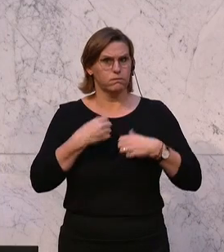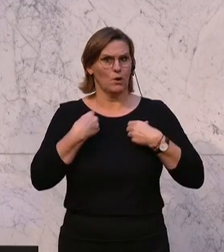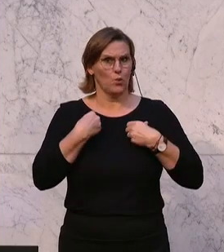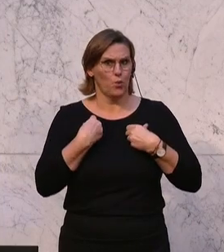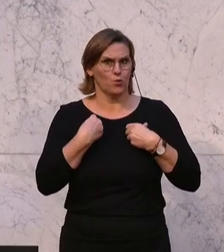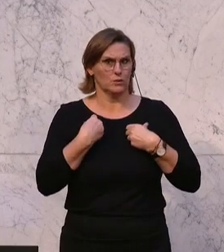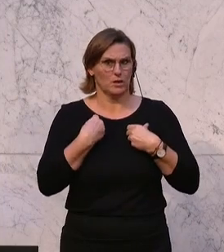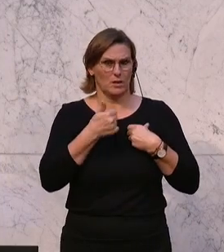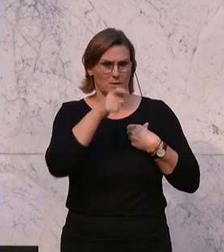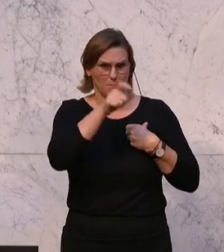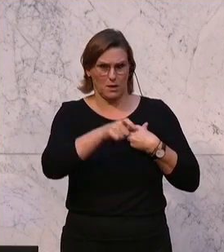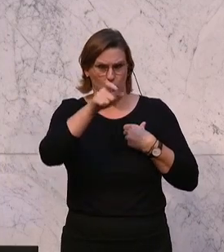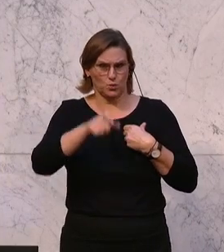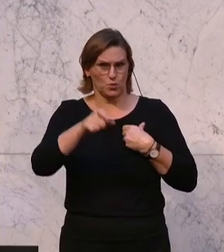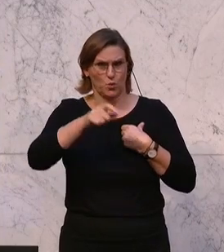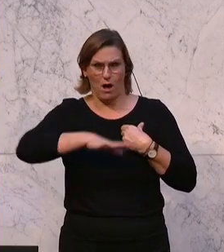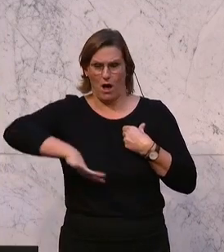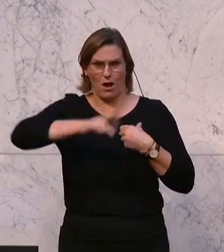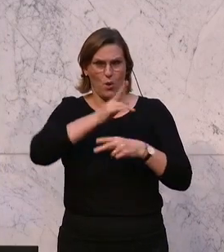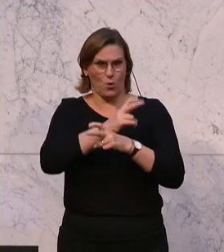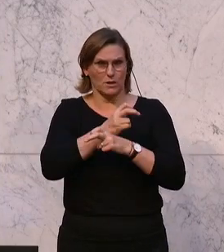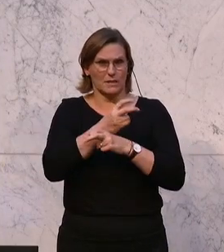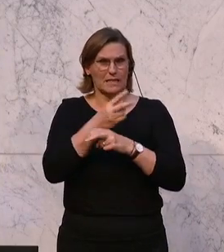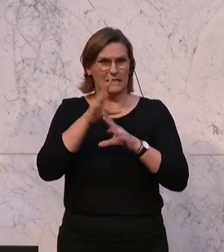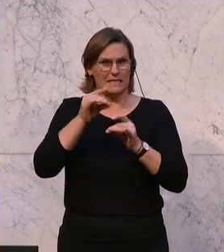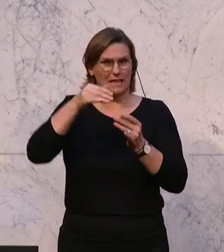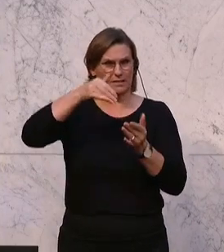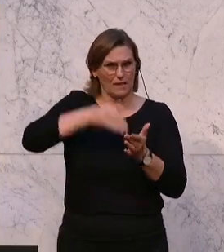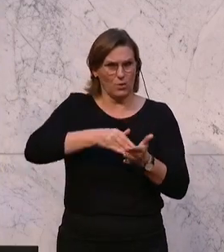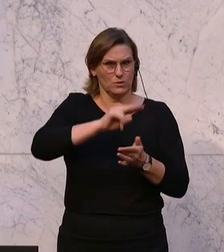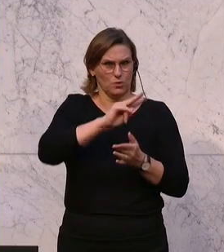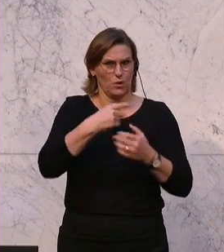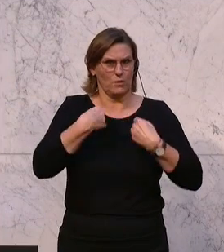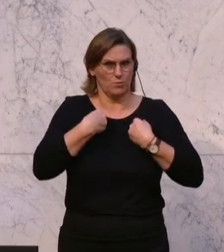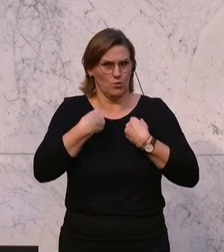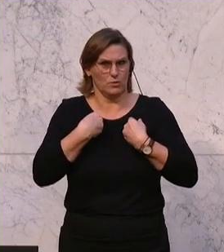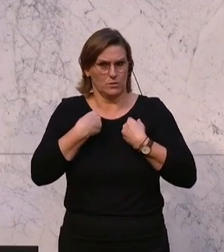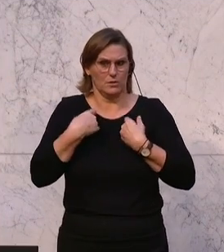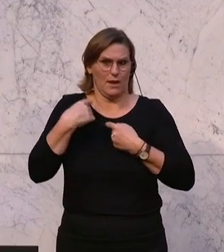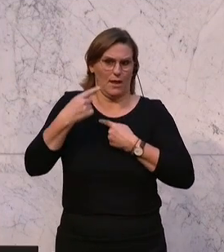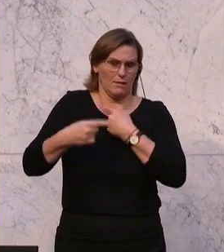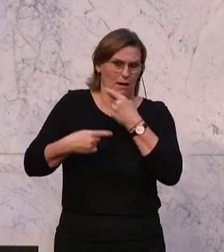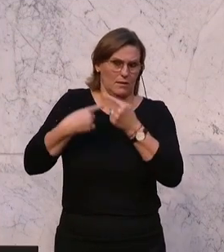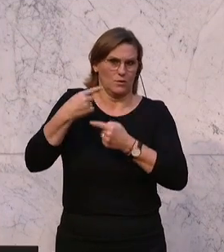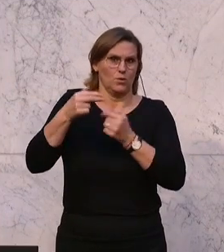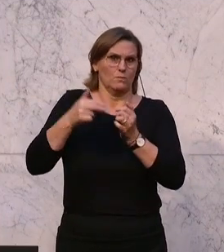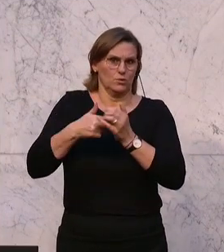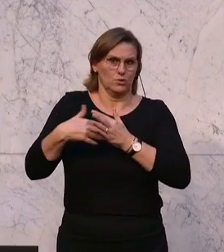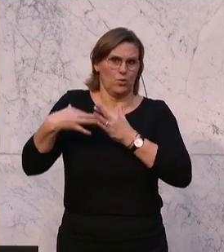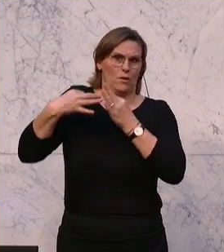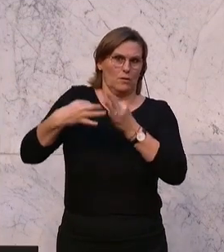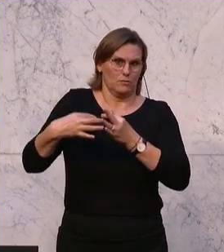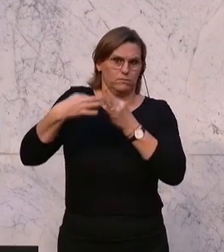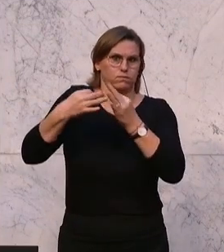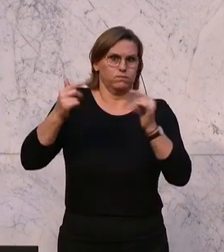jeden Österreicher mit 10.000 Euro gefüllt haben, Schulden, den unsere kommenden Generationen für Sie dann wieder abarbeiten